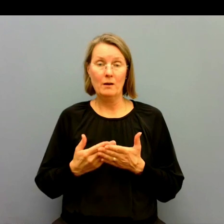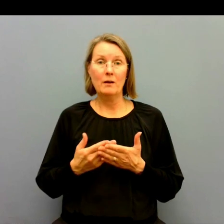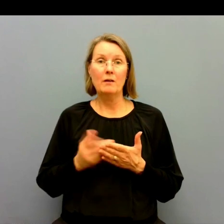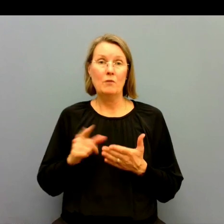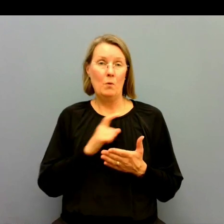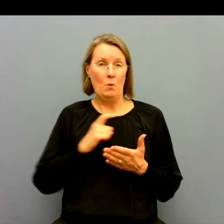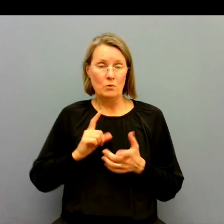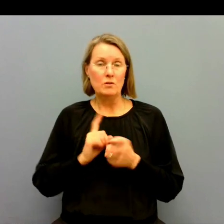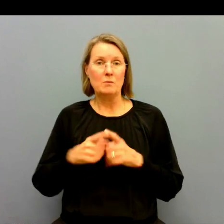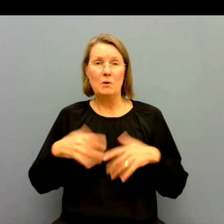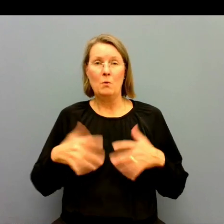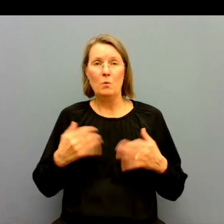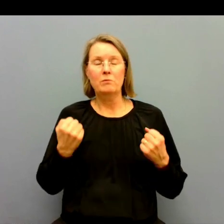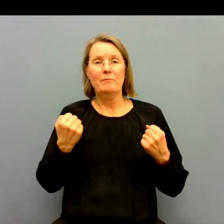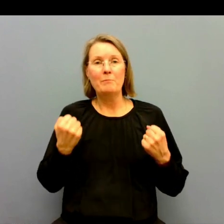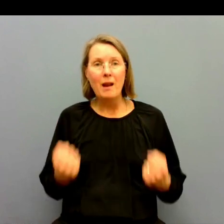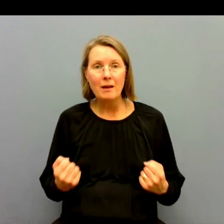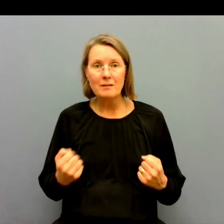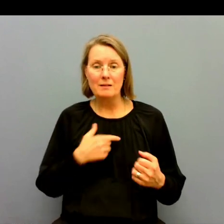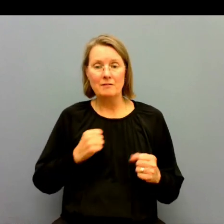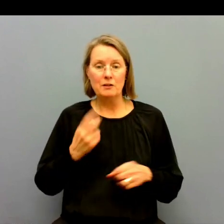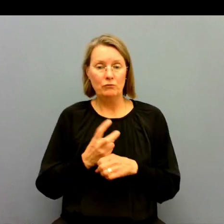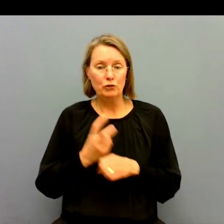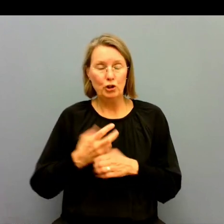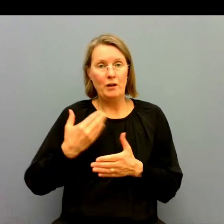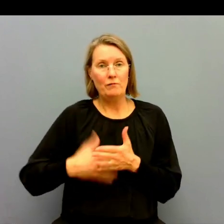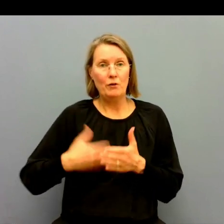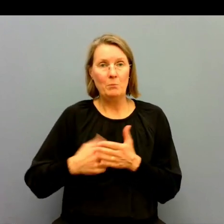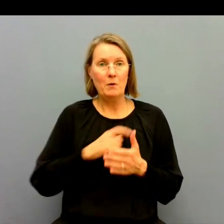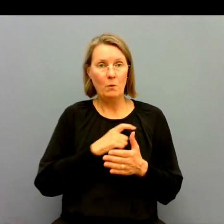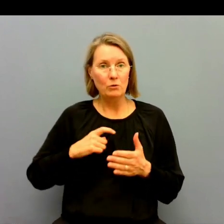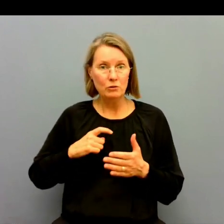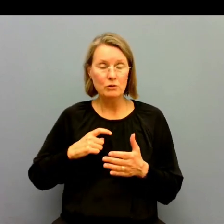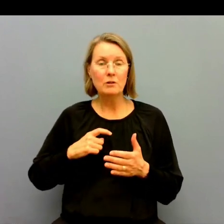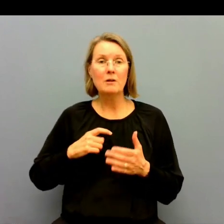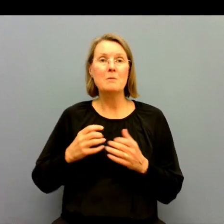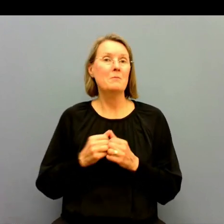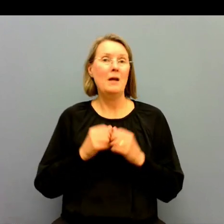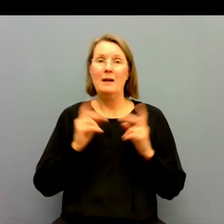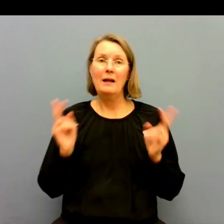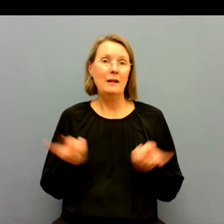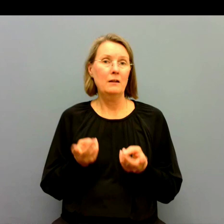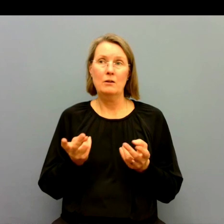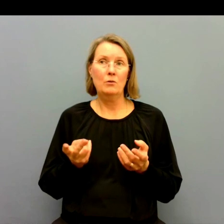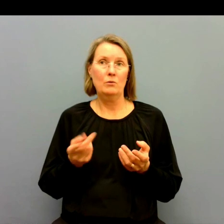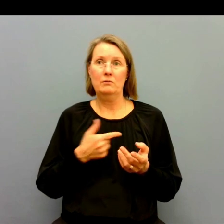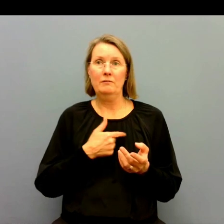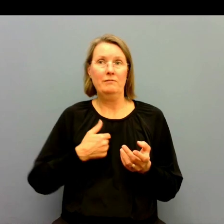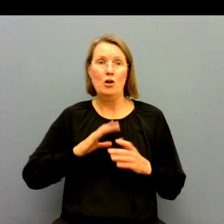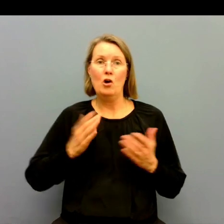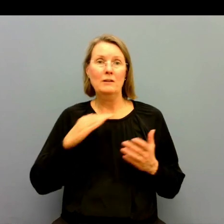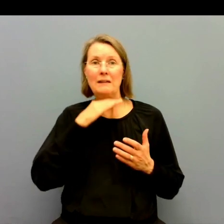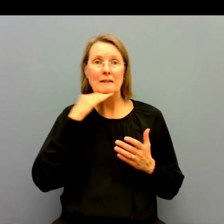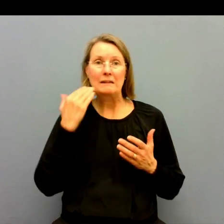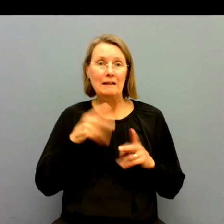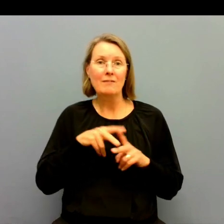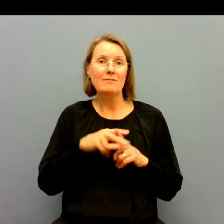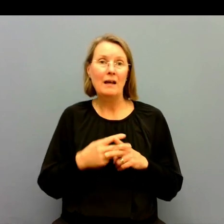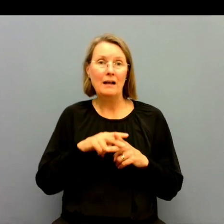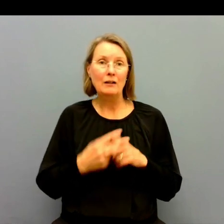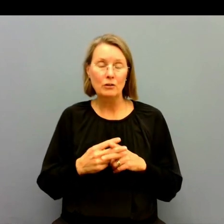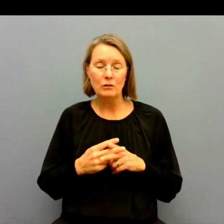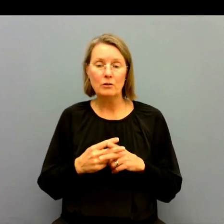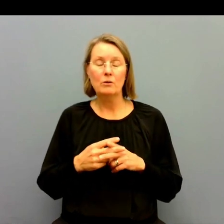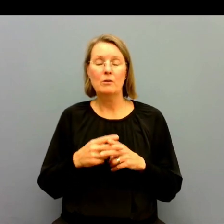tolkar så blir det ju en otrolig belastning att försöka förbereda sig men inte ha tillräckligt med verktyg.